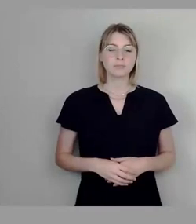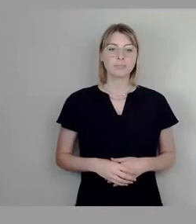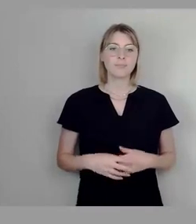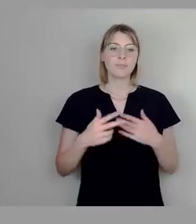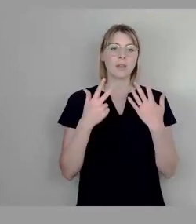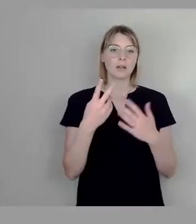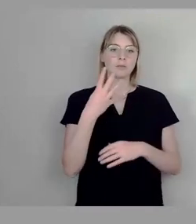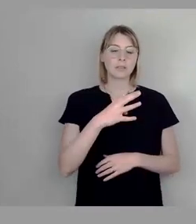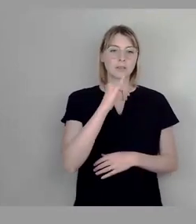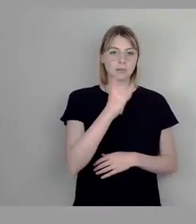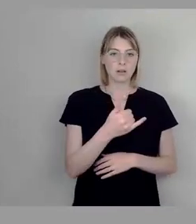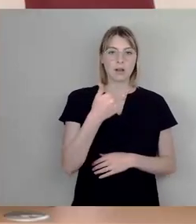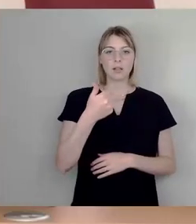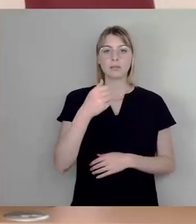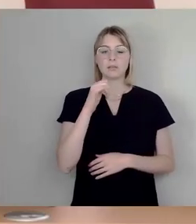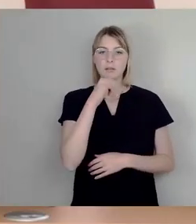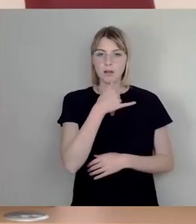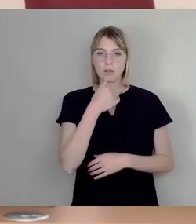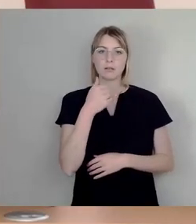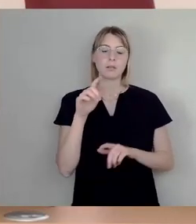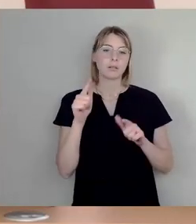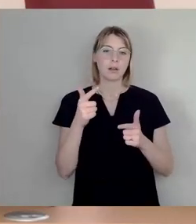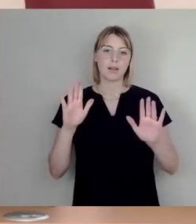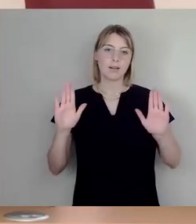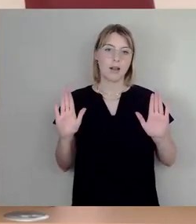48 Ja, eine Nein, keine Enthaltung damit zu beschlossen. Enthaltung. Inthaltung. Ja, 50 50 Dank.